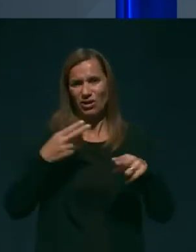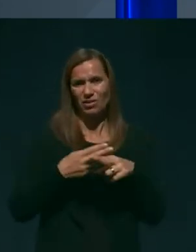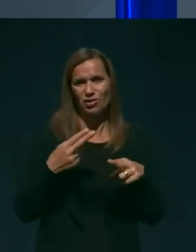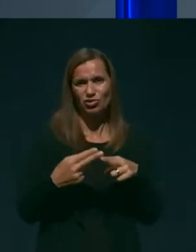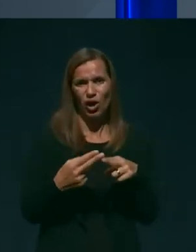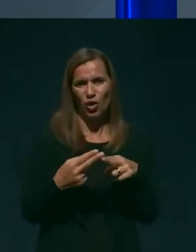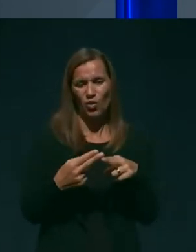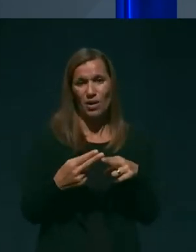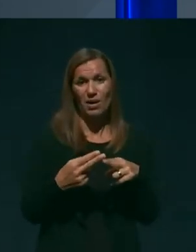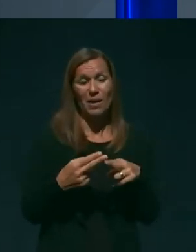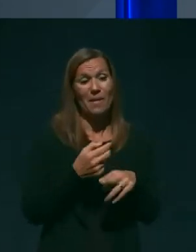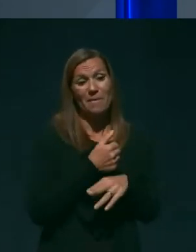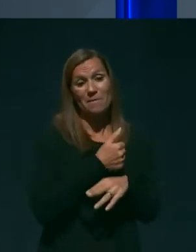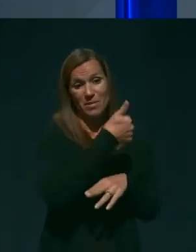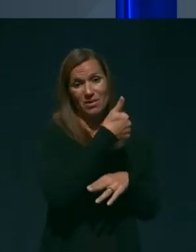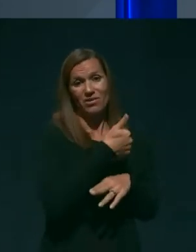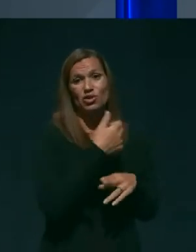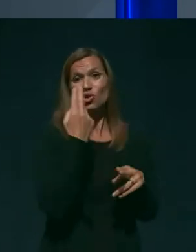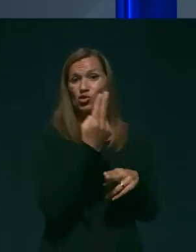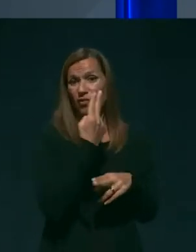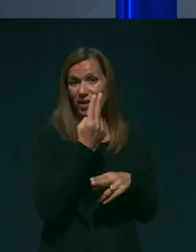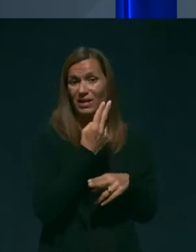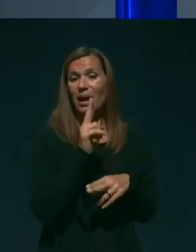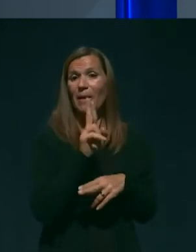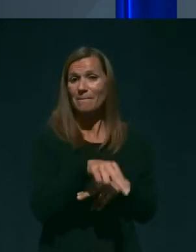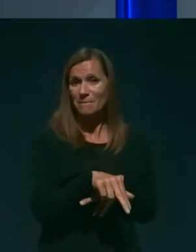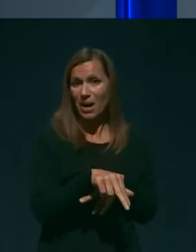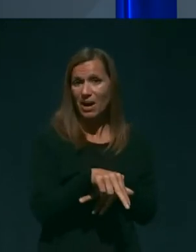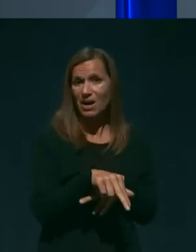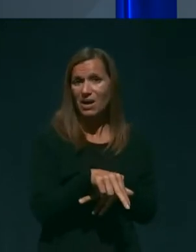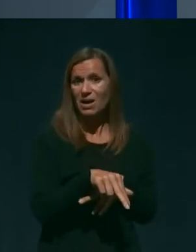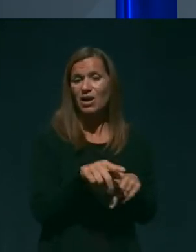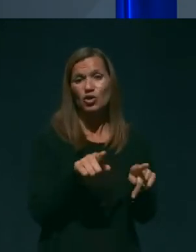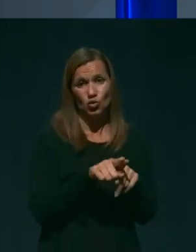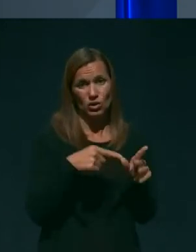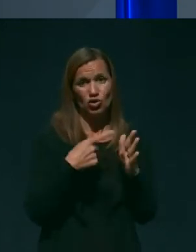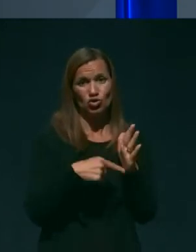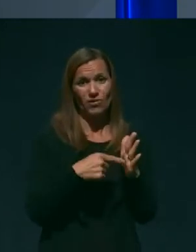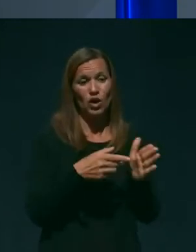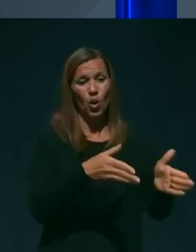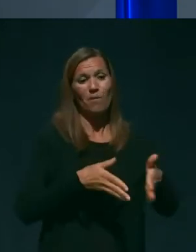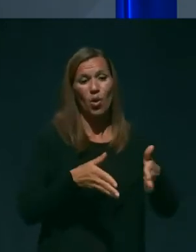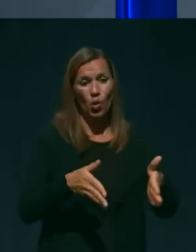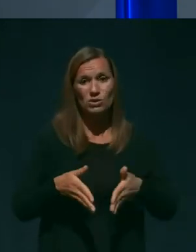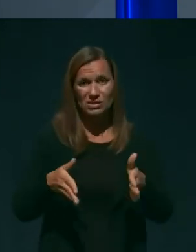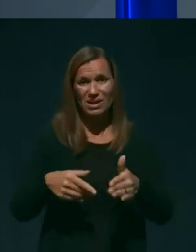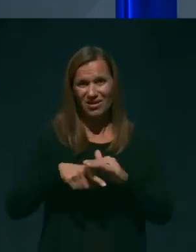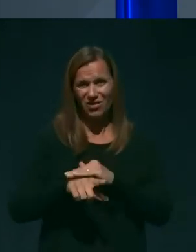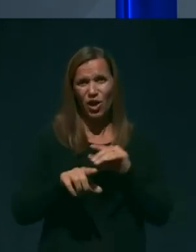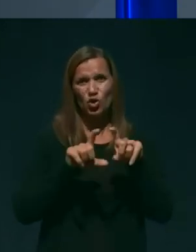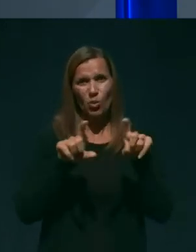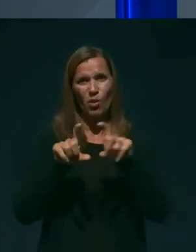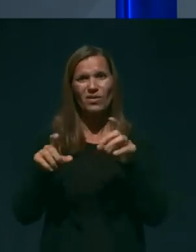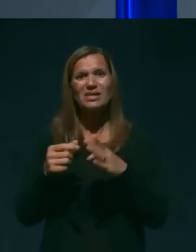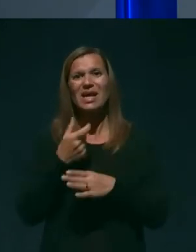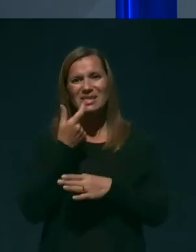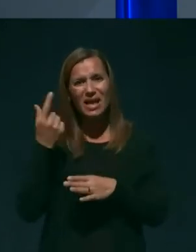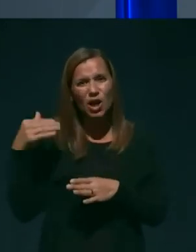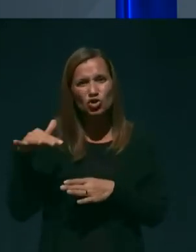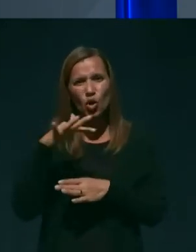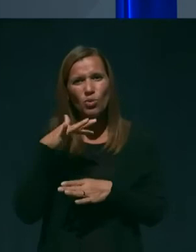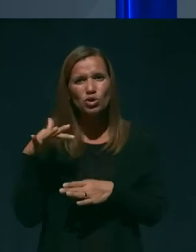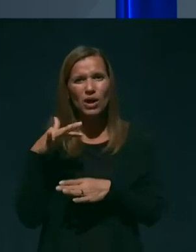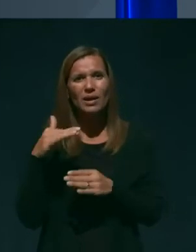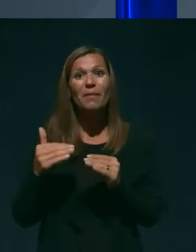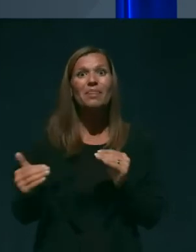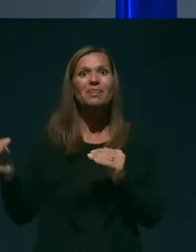Prvič, Slovenija ima tudi število postel v domovih za starejše občane nad povprečjem EU